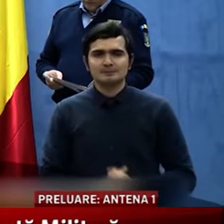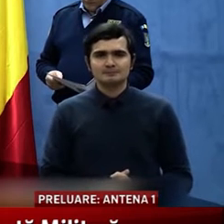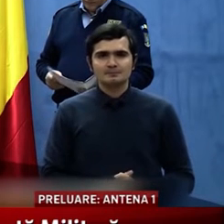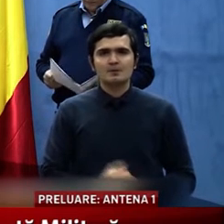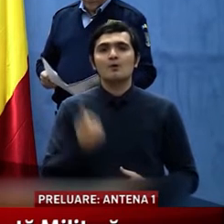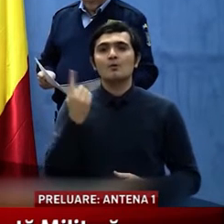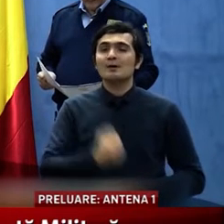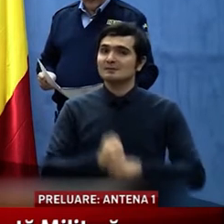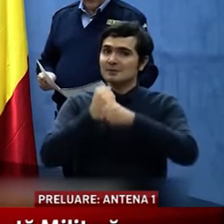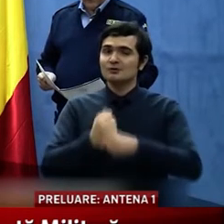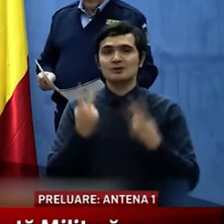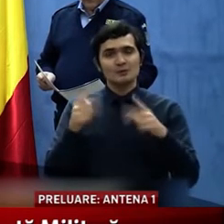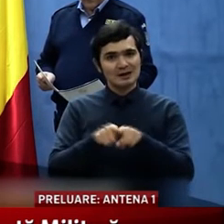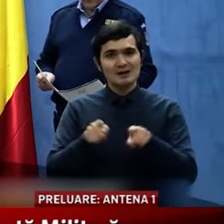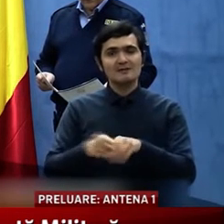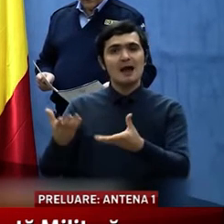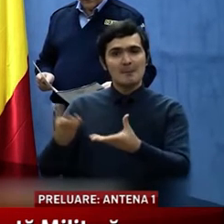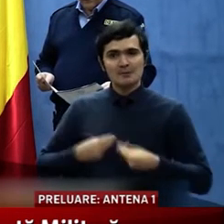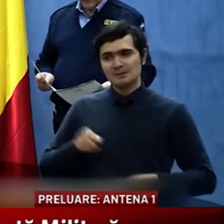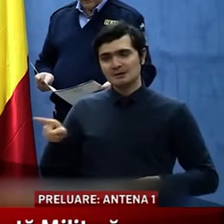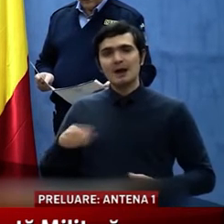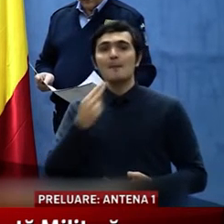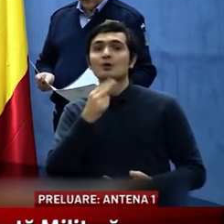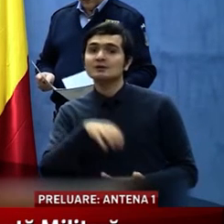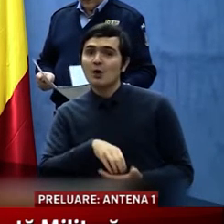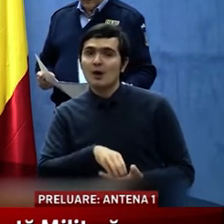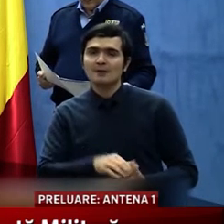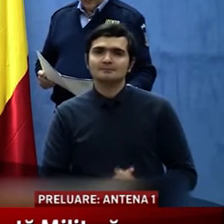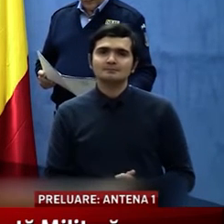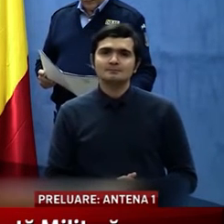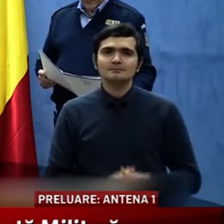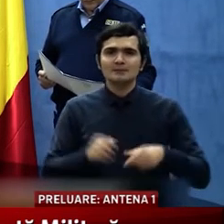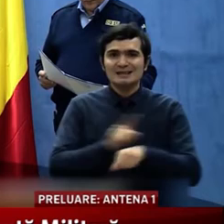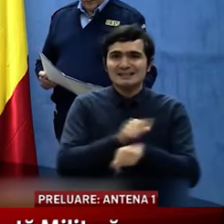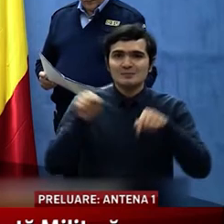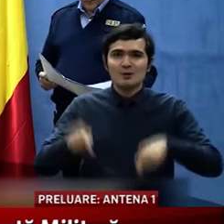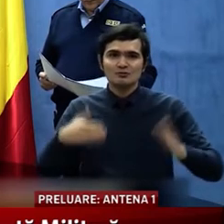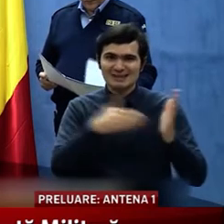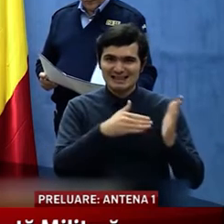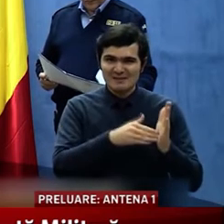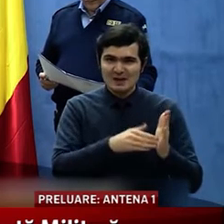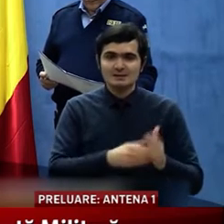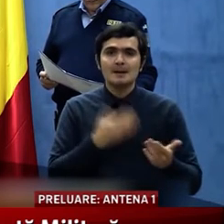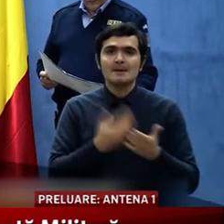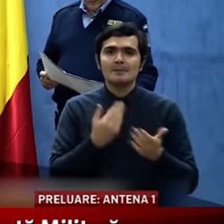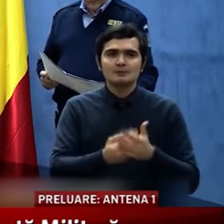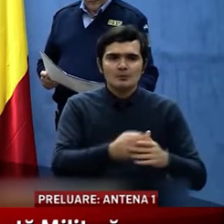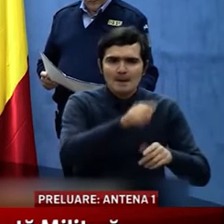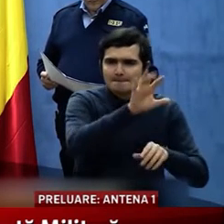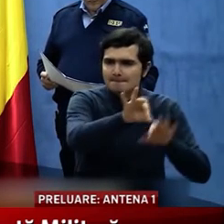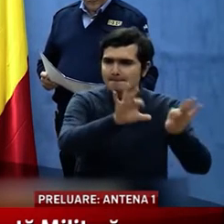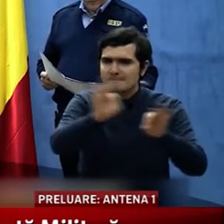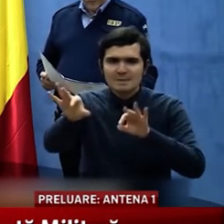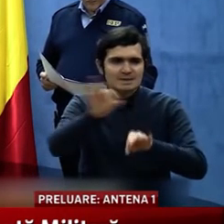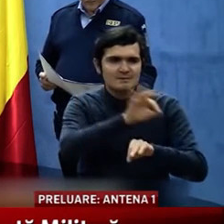important am avut din partea Poliției Locale. În cadrul operațiunii, pentru identificarea persoanelor care nu